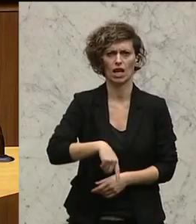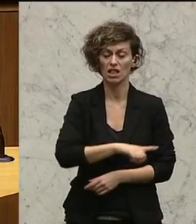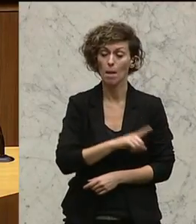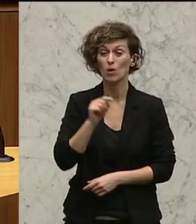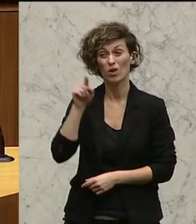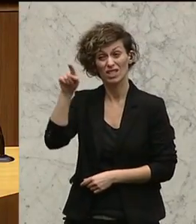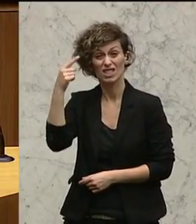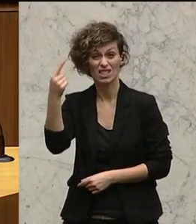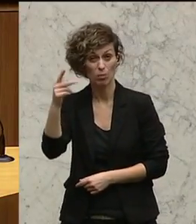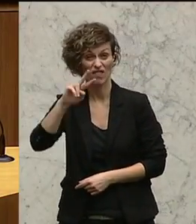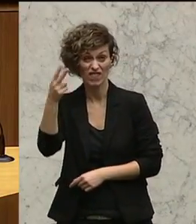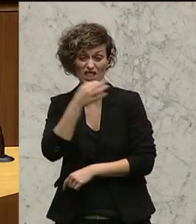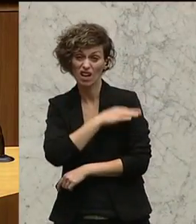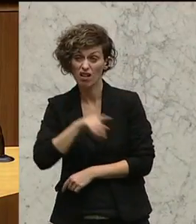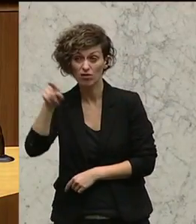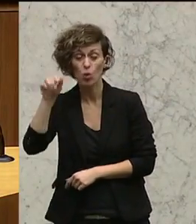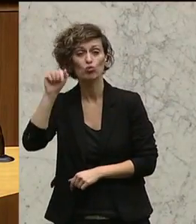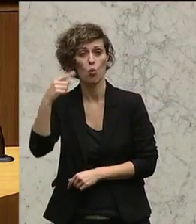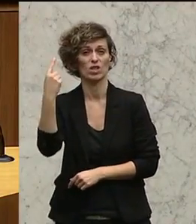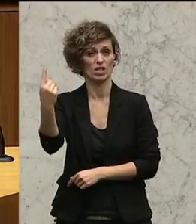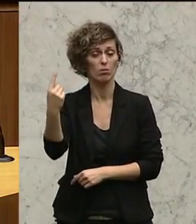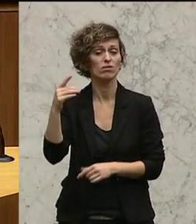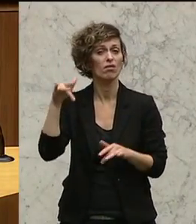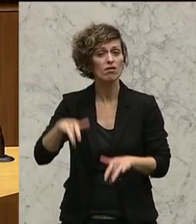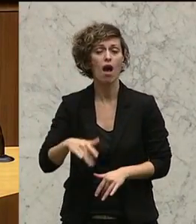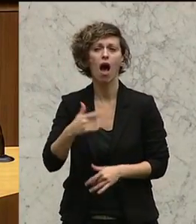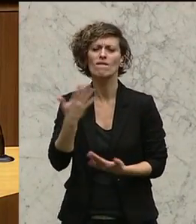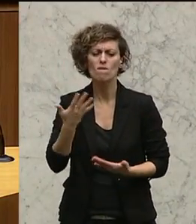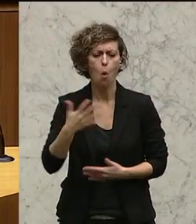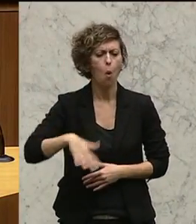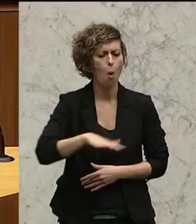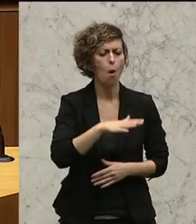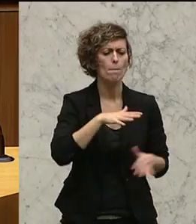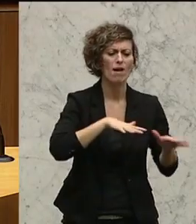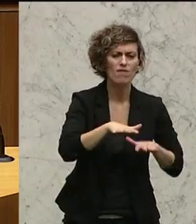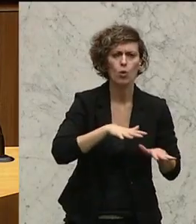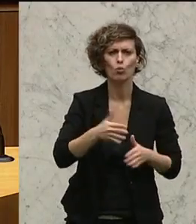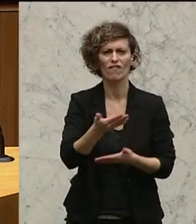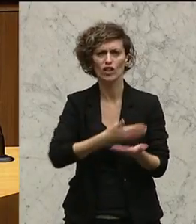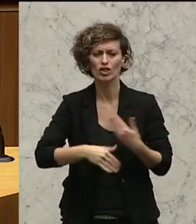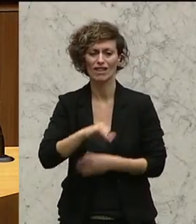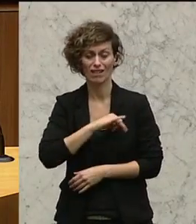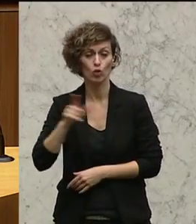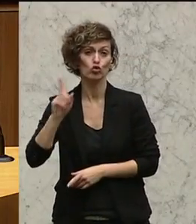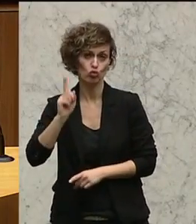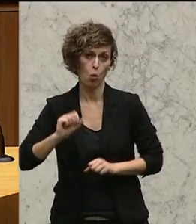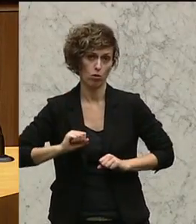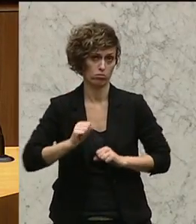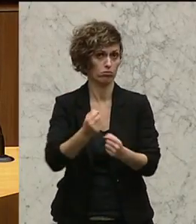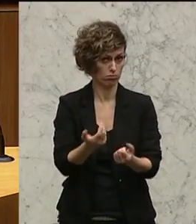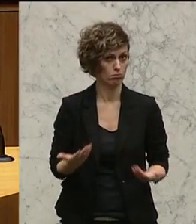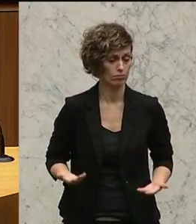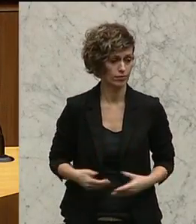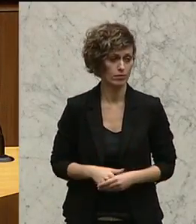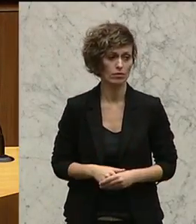als Vizekanzler die Interessen der österreichischen Bevölkerung und vor allem der Wirtschaft als Wirtschaftsminister vertreten. Und